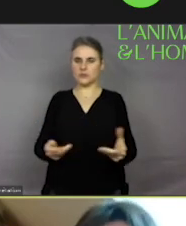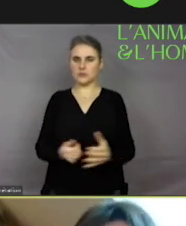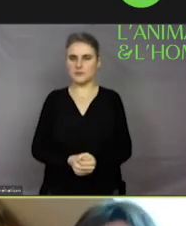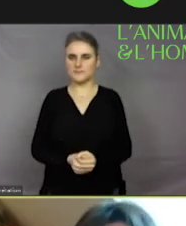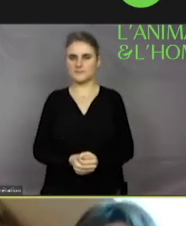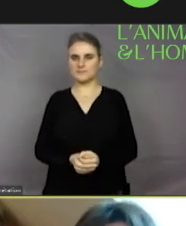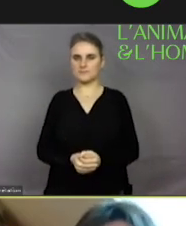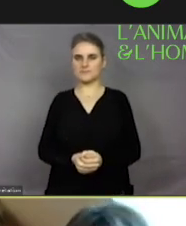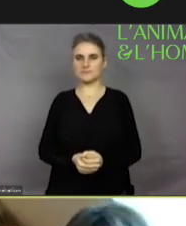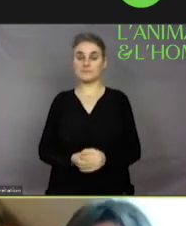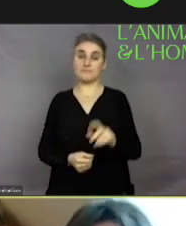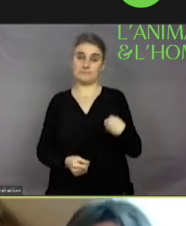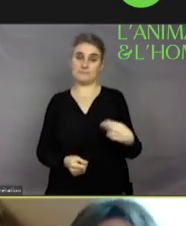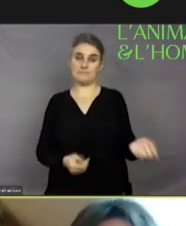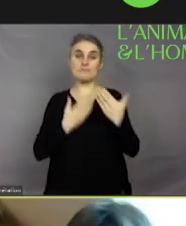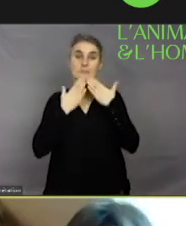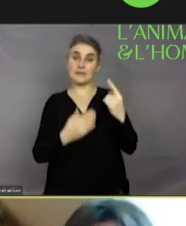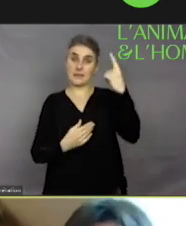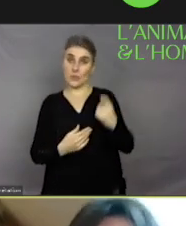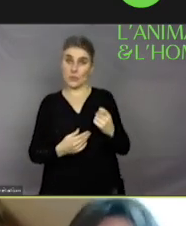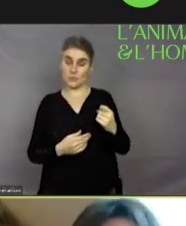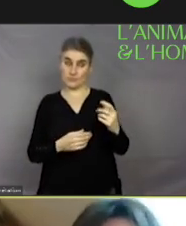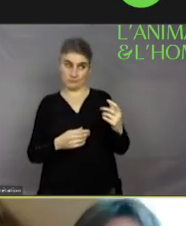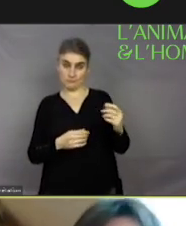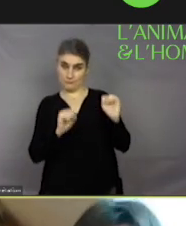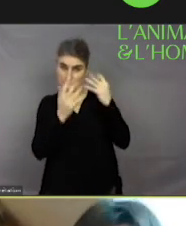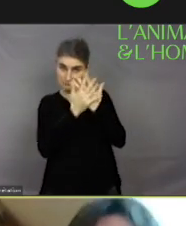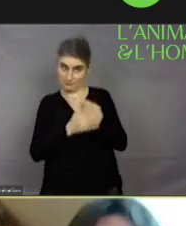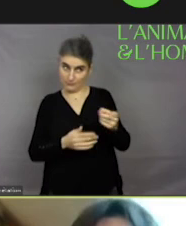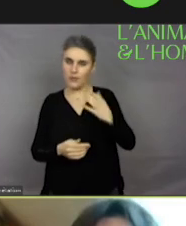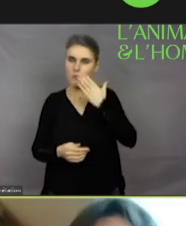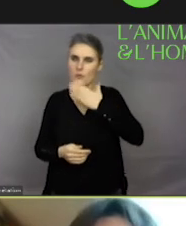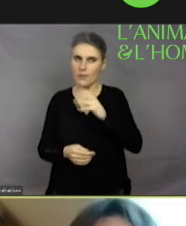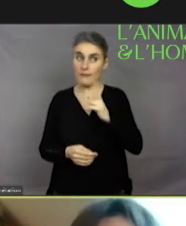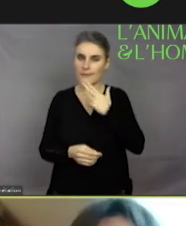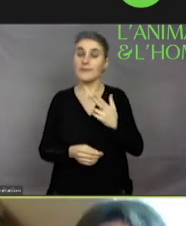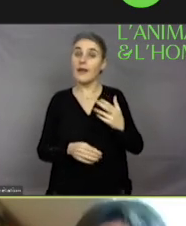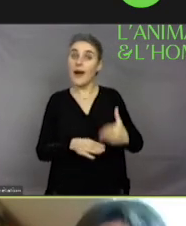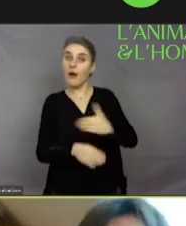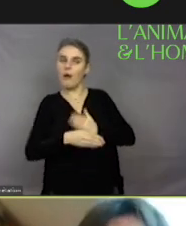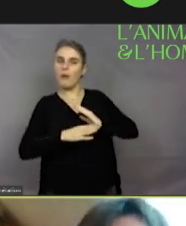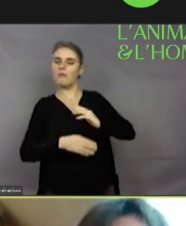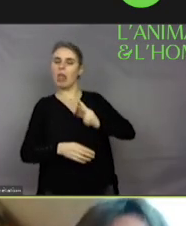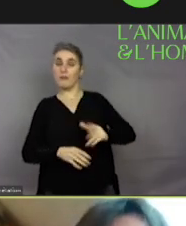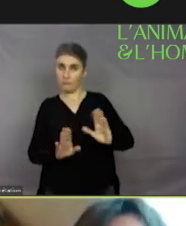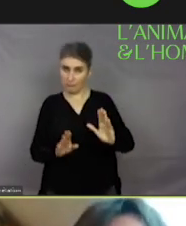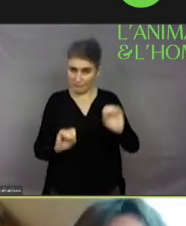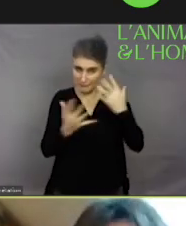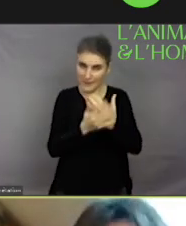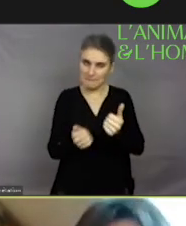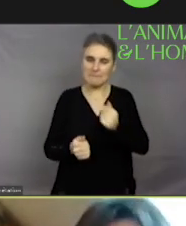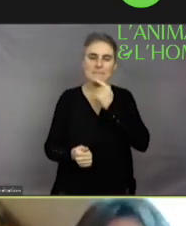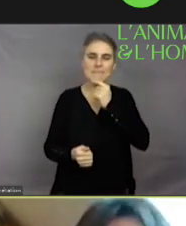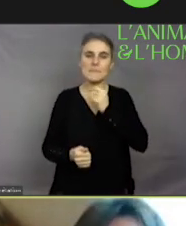Bien sûr, Rémi, merci de cette question qui n'était pas planifiée entre nous, mais qui m'arrange, puisque, effectivement, la Société